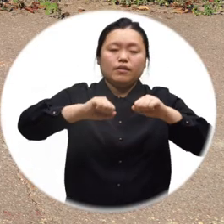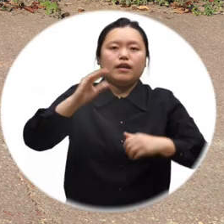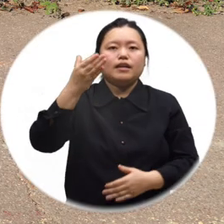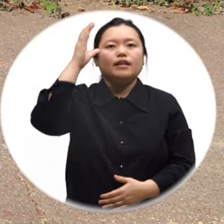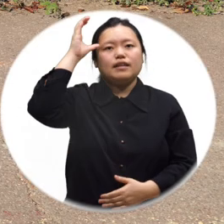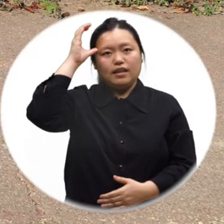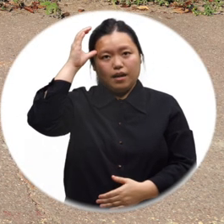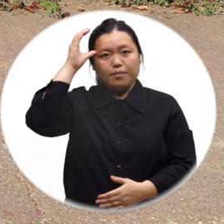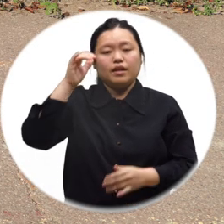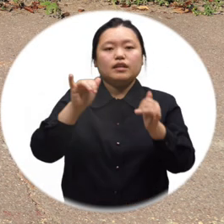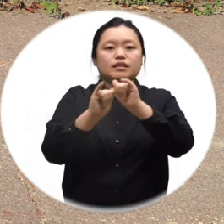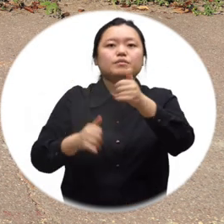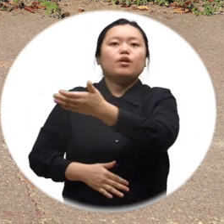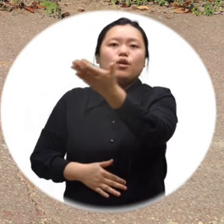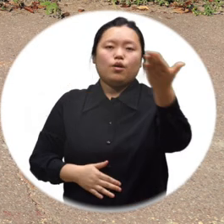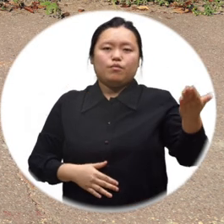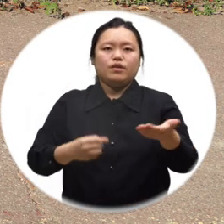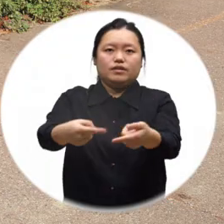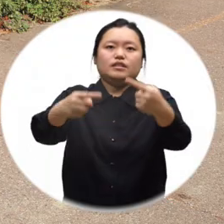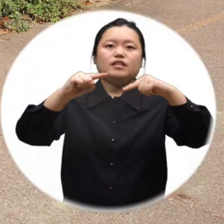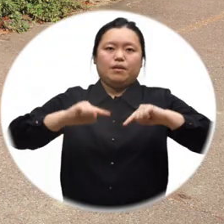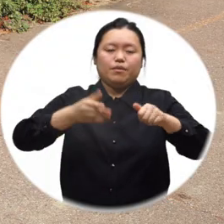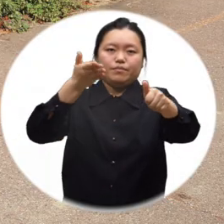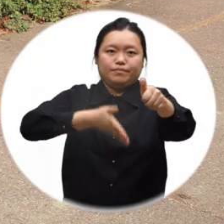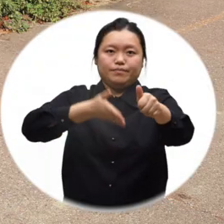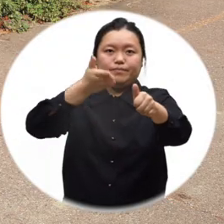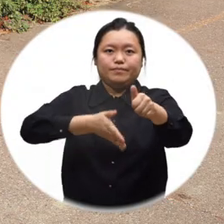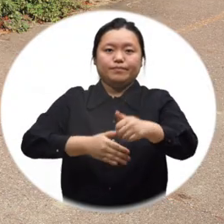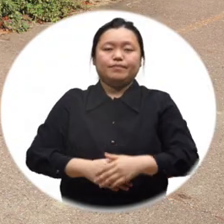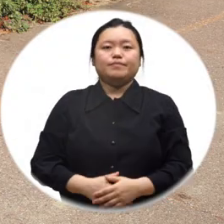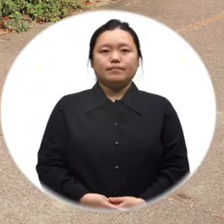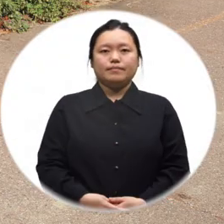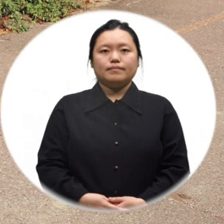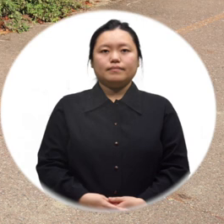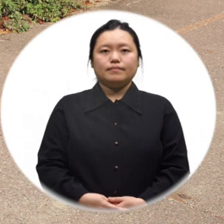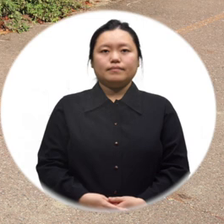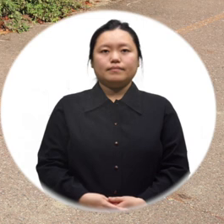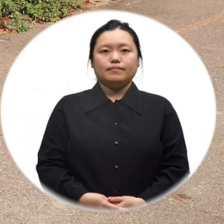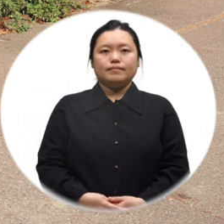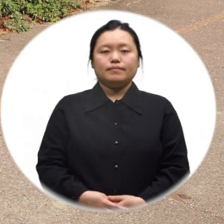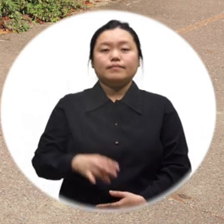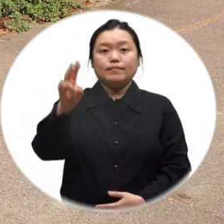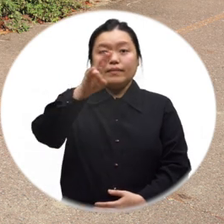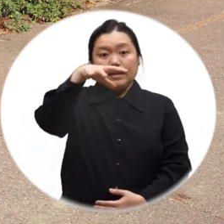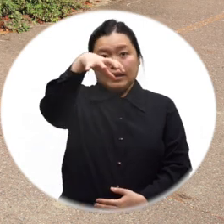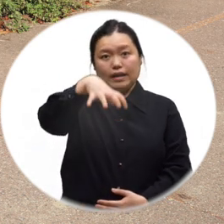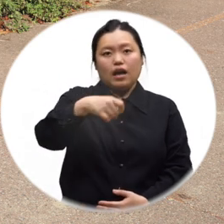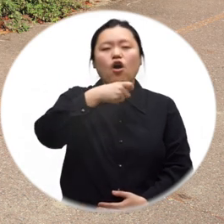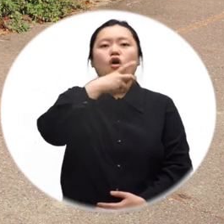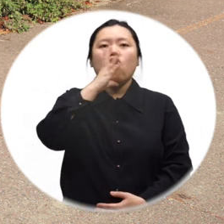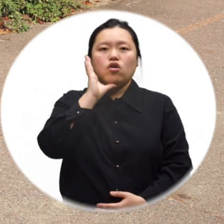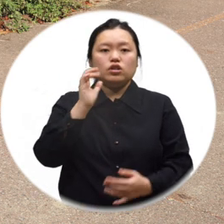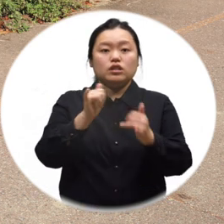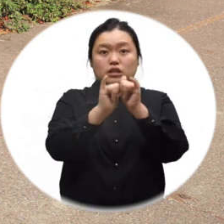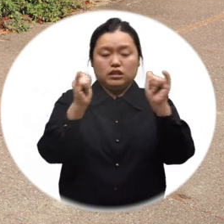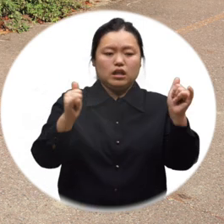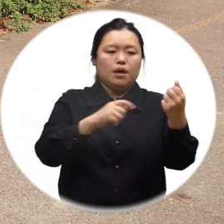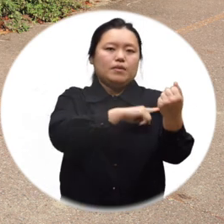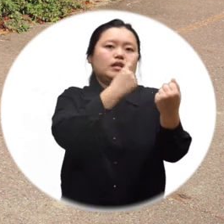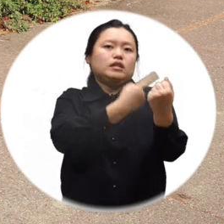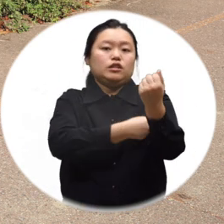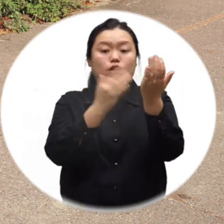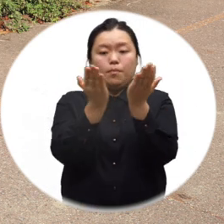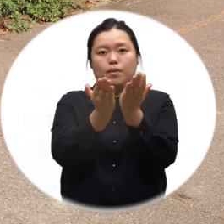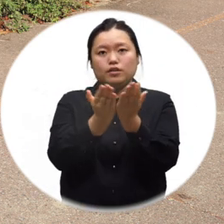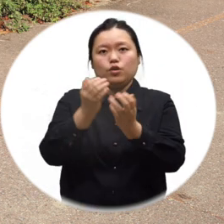시민 여러분들의 많은 참여 바랍니다. 시흥에는 어르신들의 능력과 적성에 맞춘 활동을 통해 활기차게